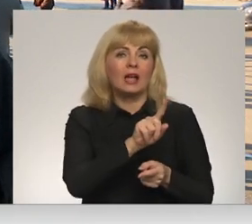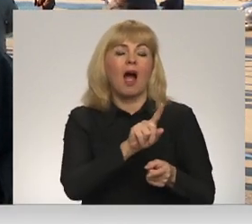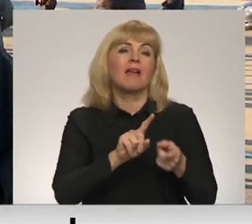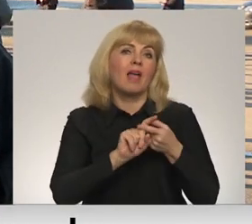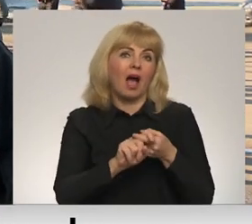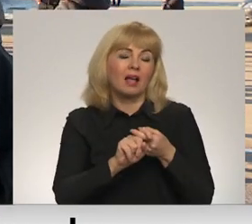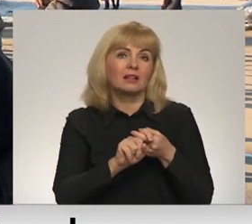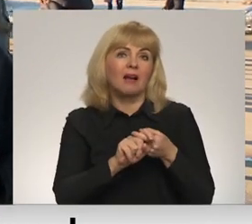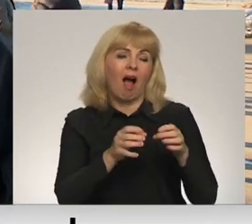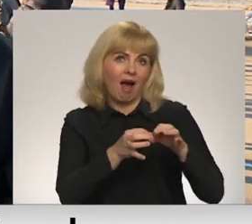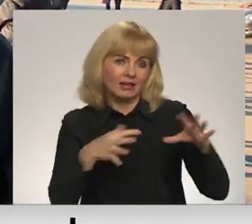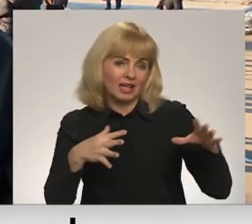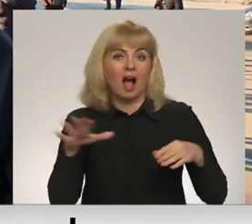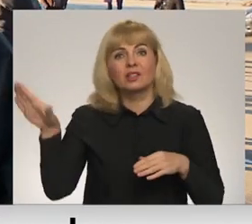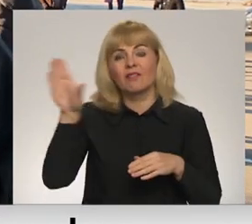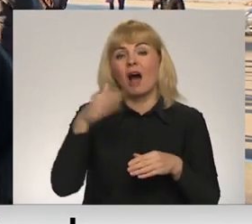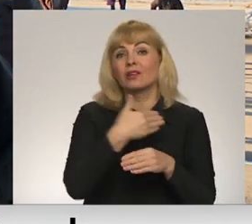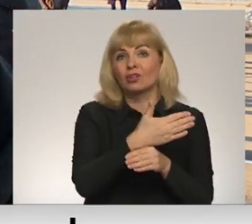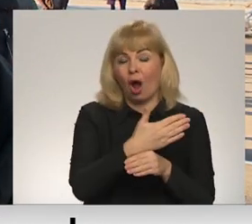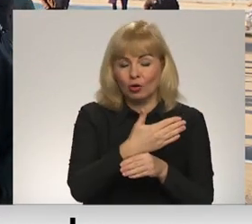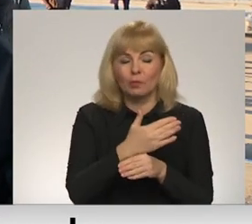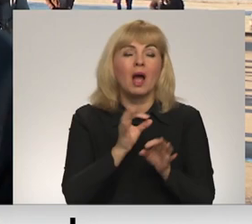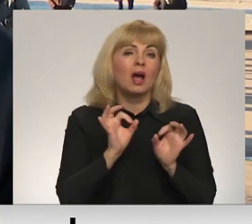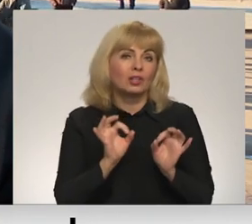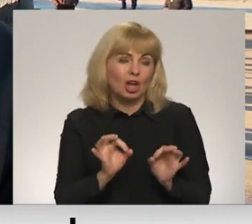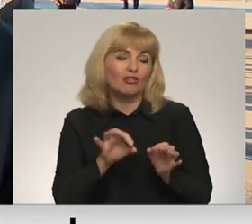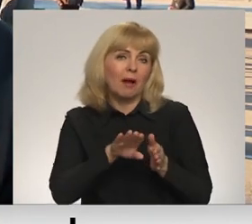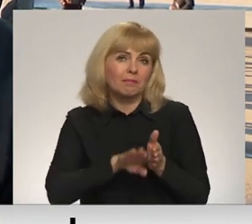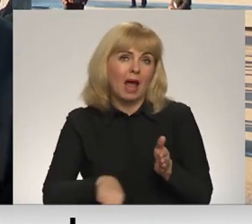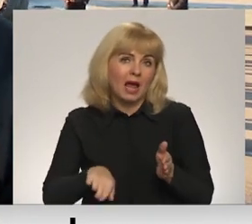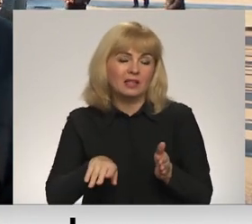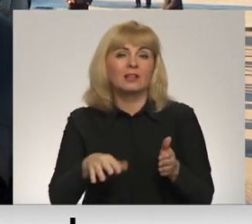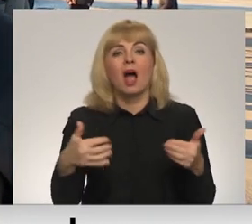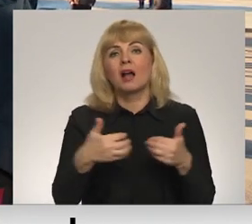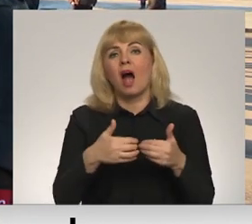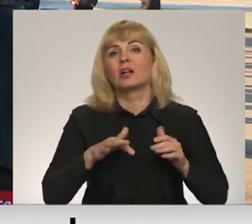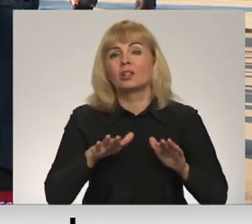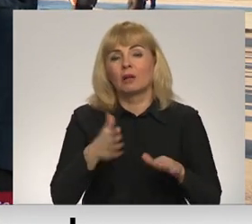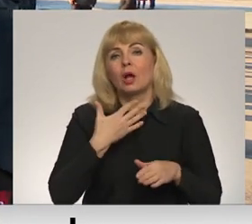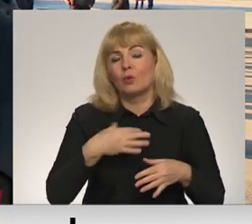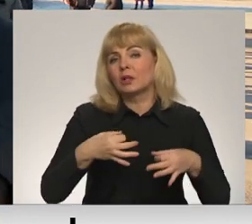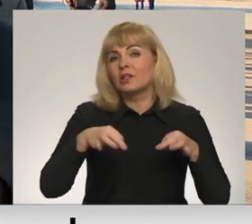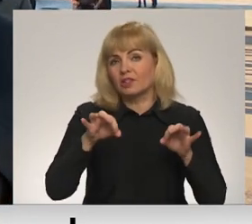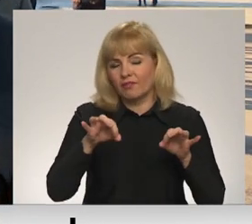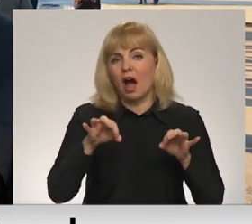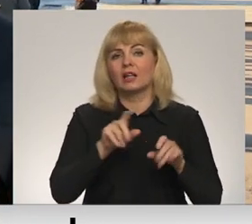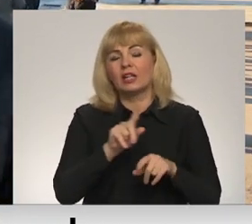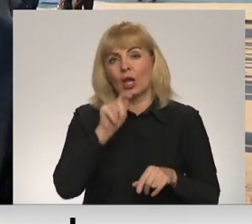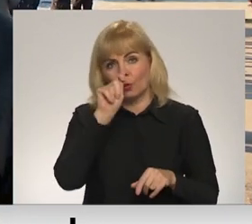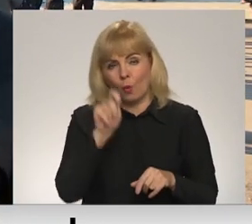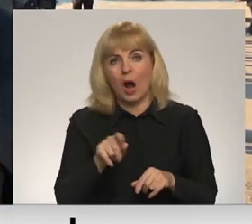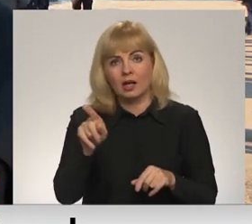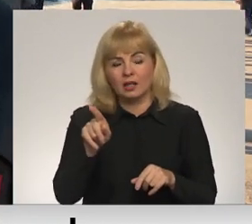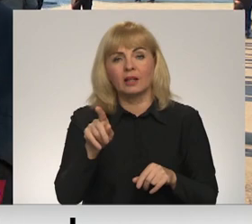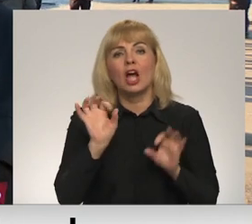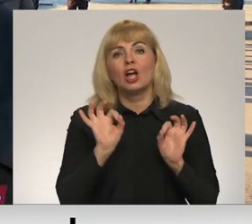karogs. Papildus jāatzīst, ka bez fiziskas karadarbības ļoti nozīmīgi izaicinājumi Ukraiņiem ir sakara